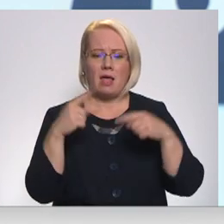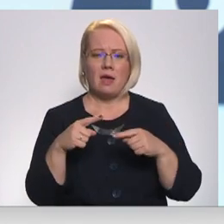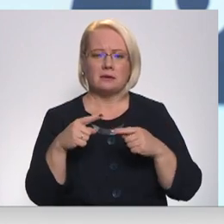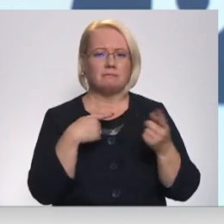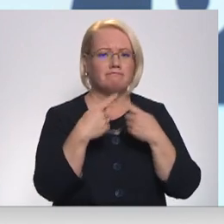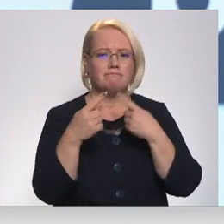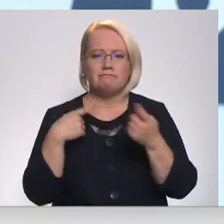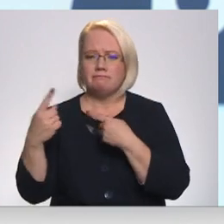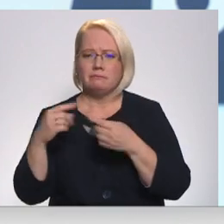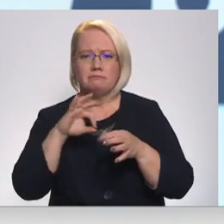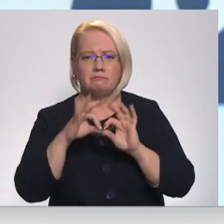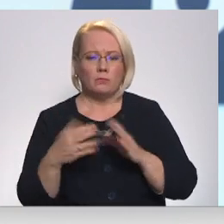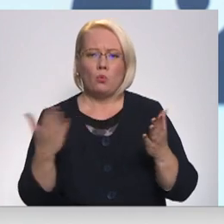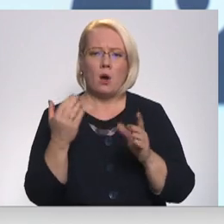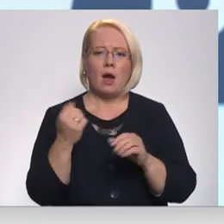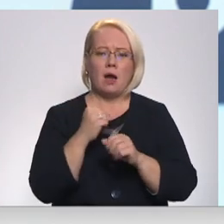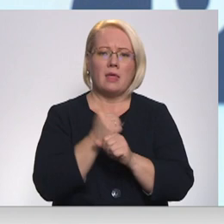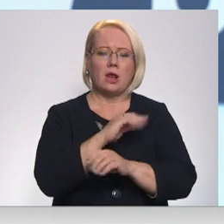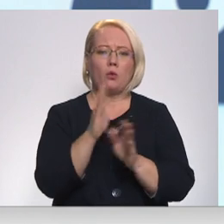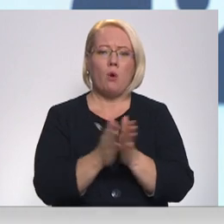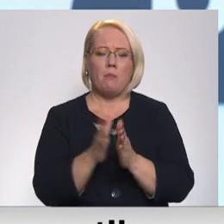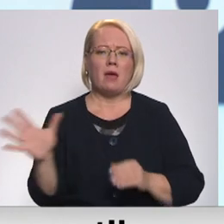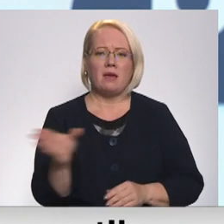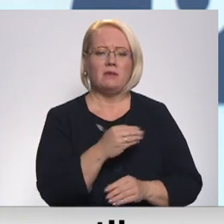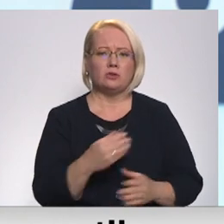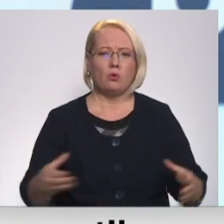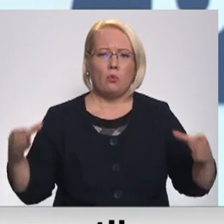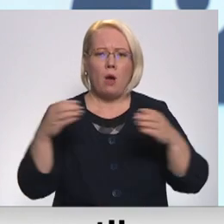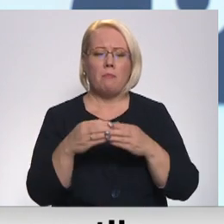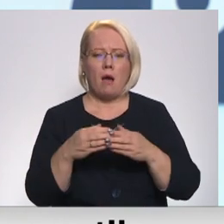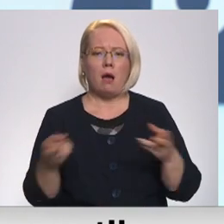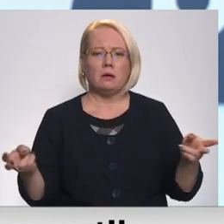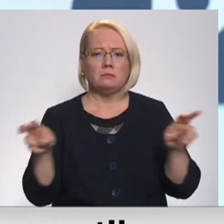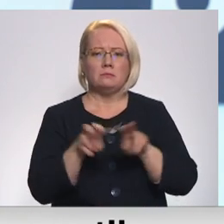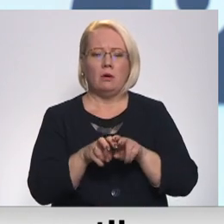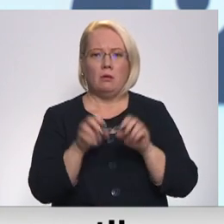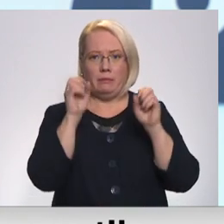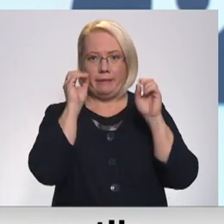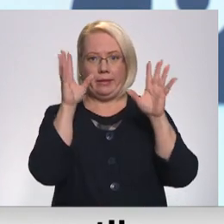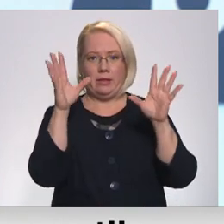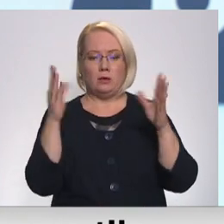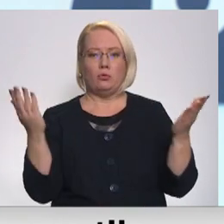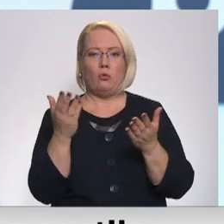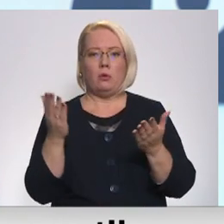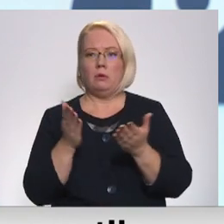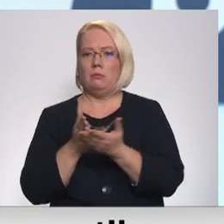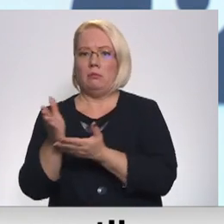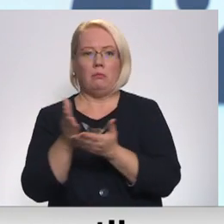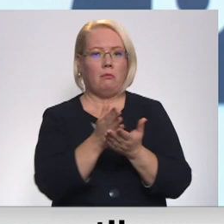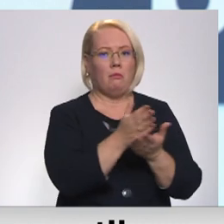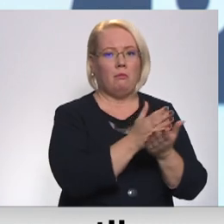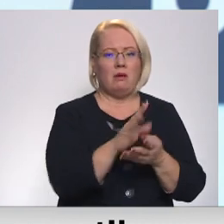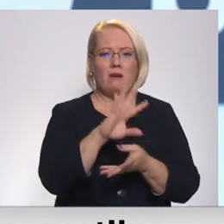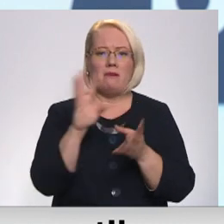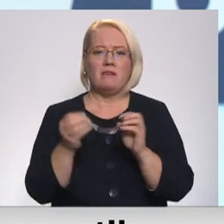izrunāt, ko mēs kopā darīt, nevis visiem kopā salikt laivā un tad brīnīties uz kurpus doties un vai